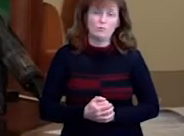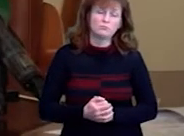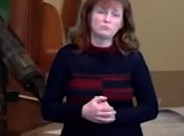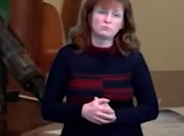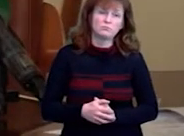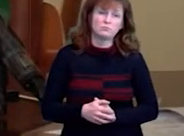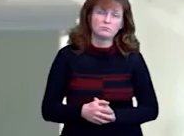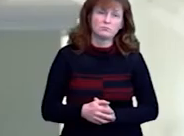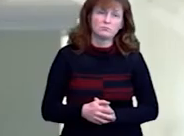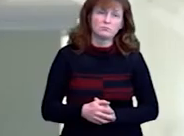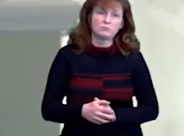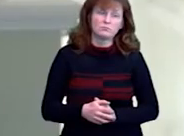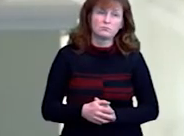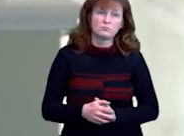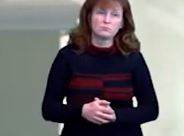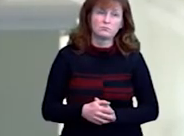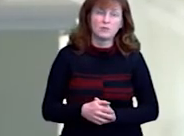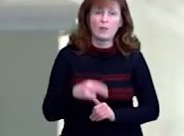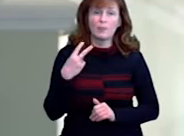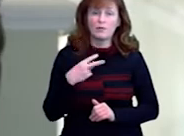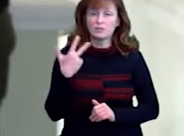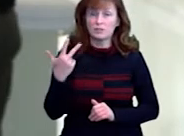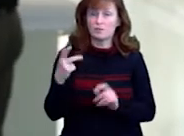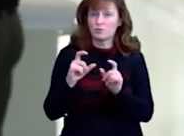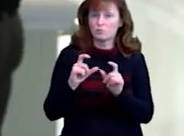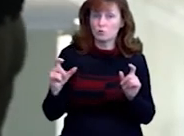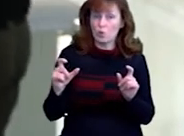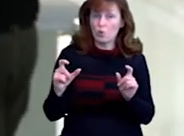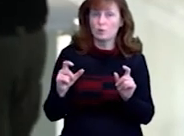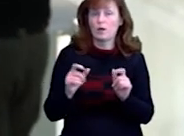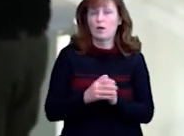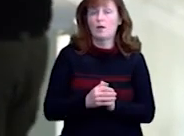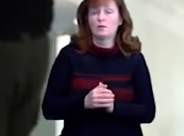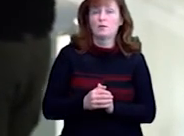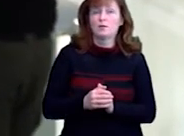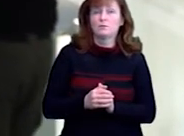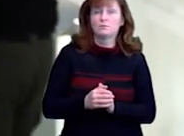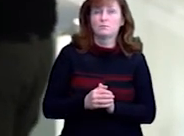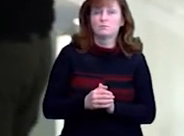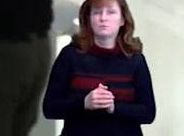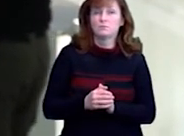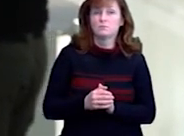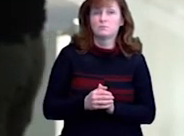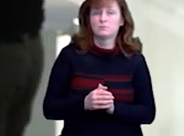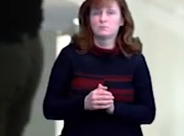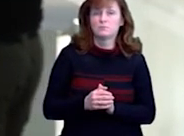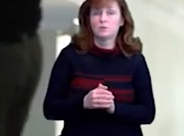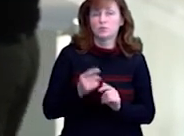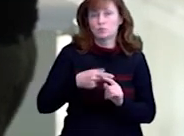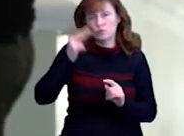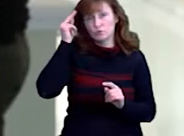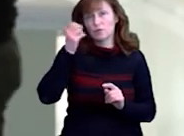нам капець. Якщо взяти 23-ю школу, боюсь помилитися, це варіантовно 14 осіб.